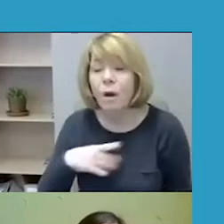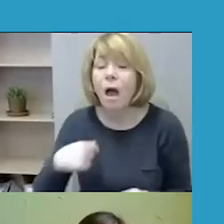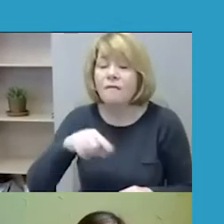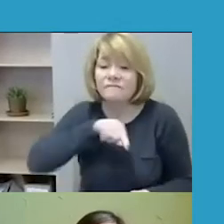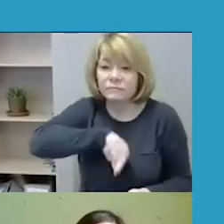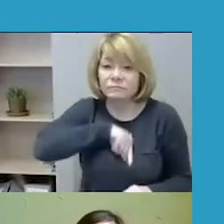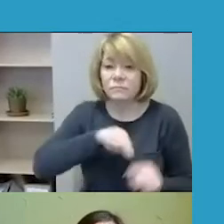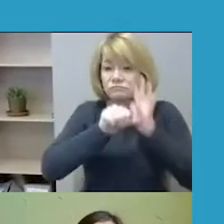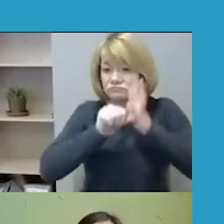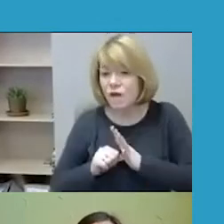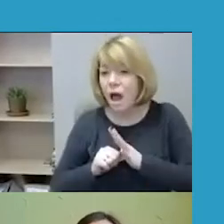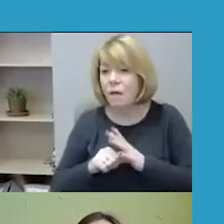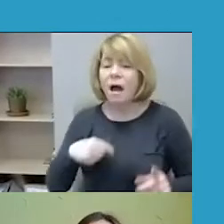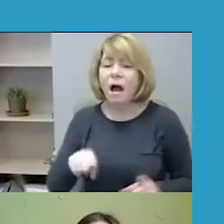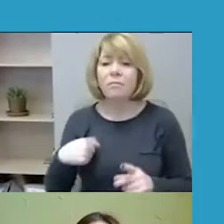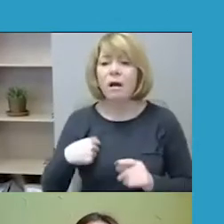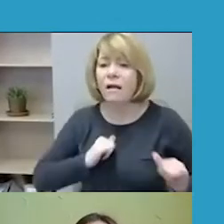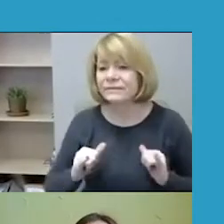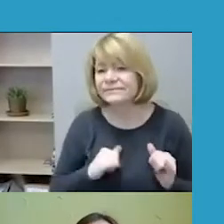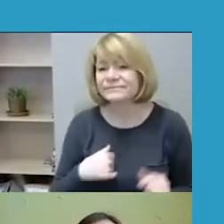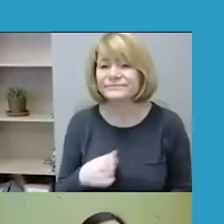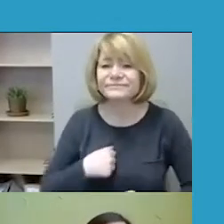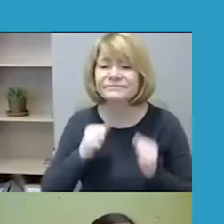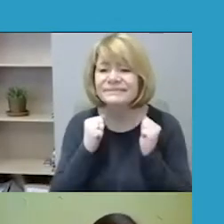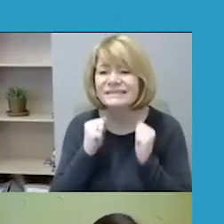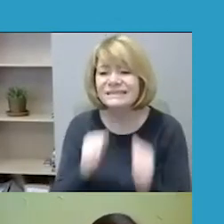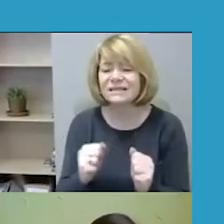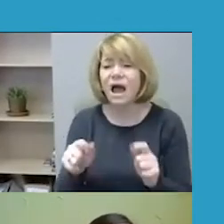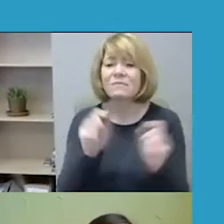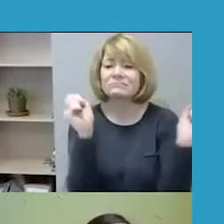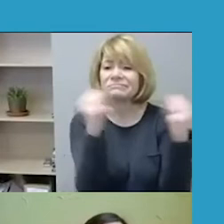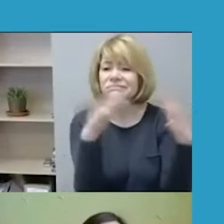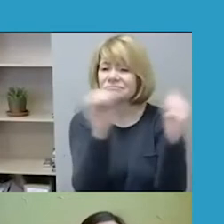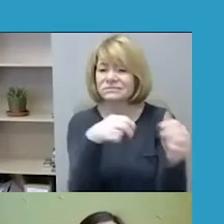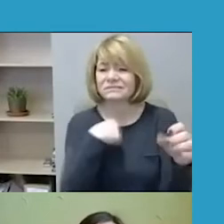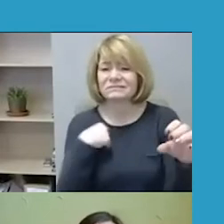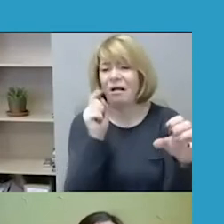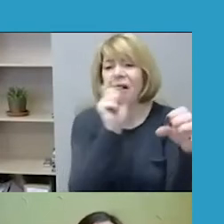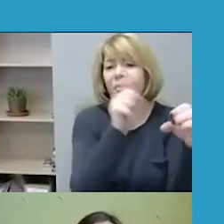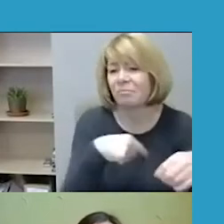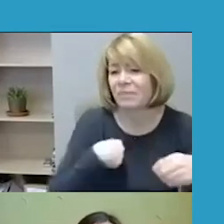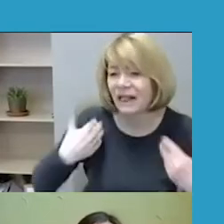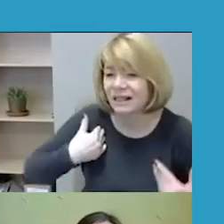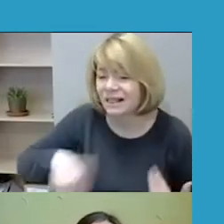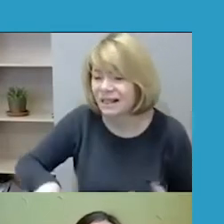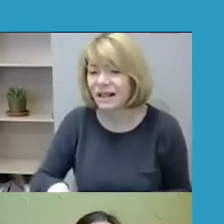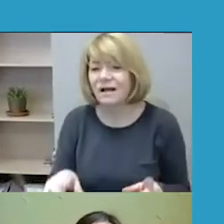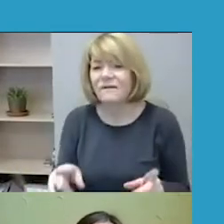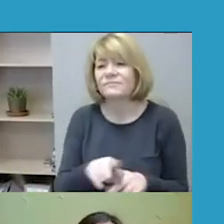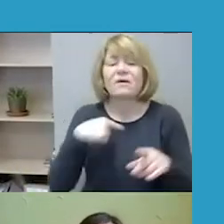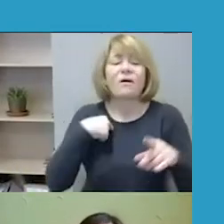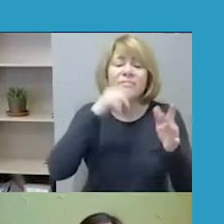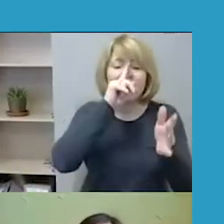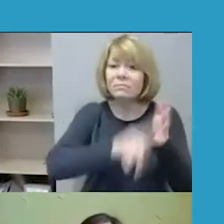suvaržyti, dažno atveju įmavengti įvairių susidūrimo vietų, pradeda nepasitikėti tiek savimi, tiek aplinkabai